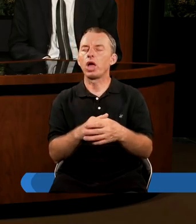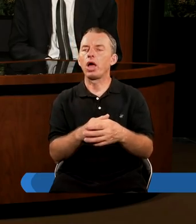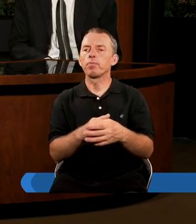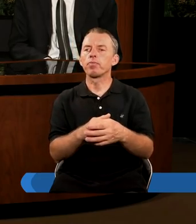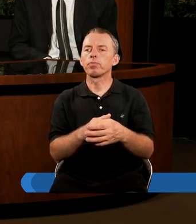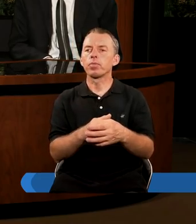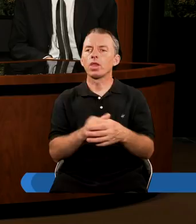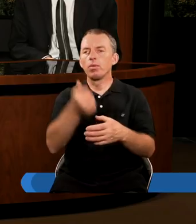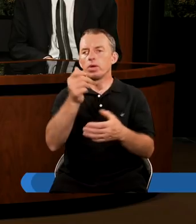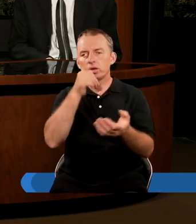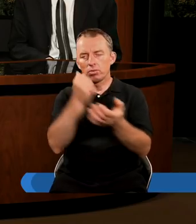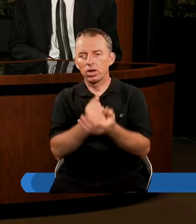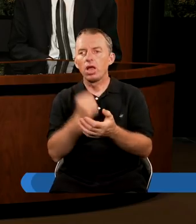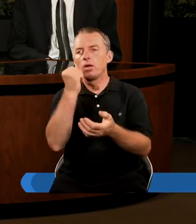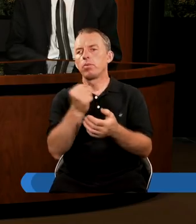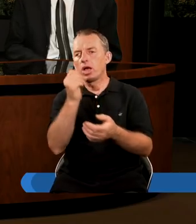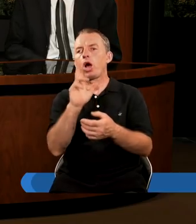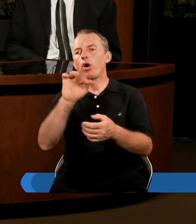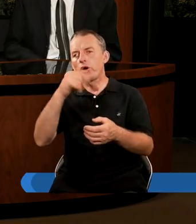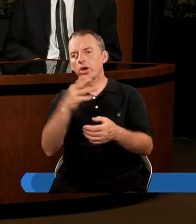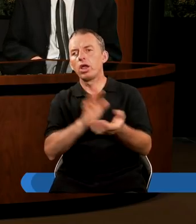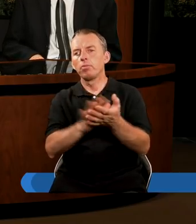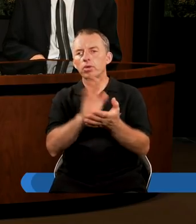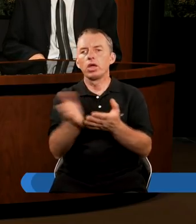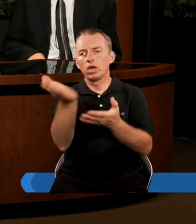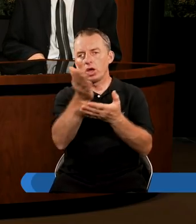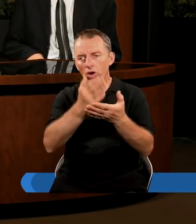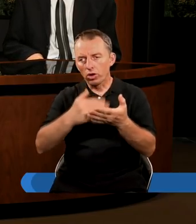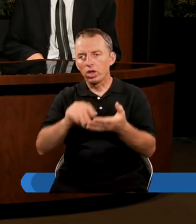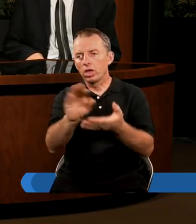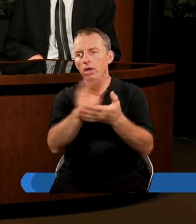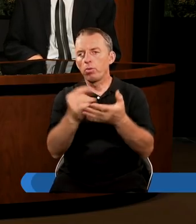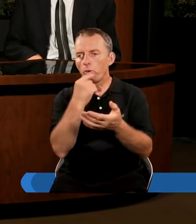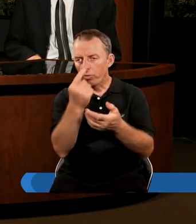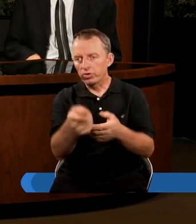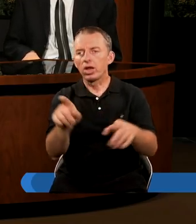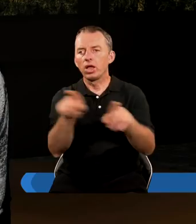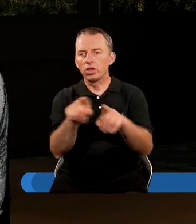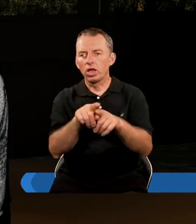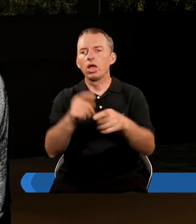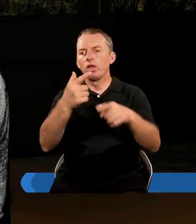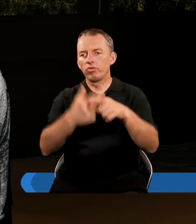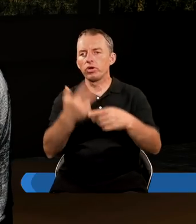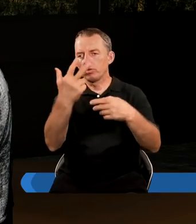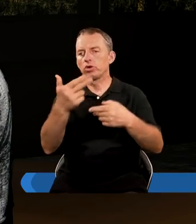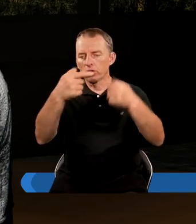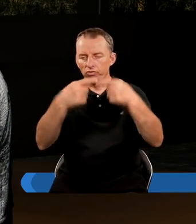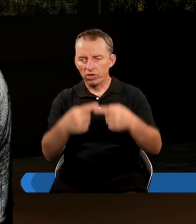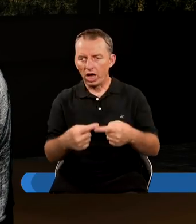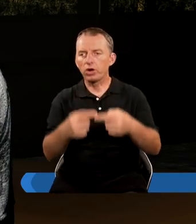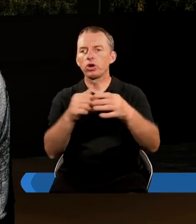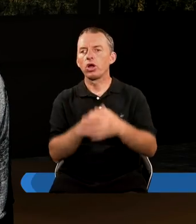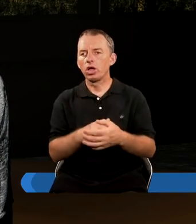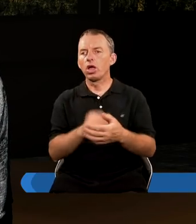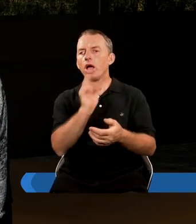W pierwszym liście apostoła Pawła do Koryntian w 15 rozdziale tam jest powiedziane też w 23 wierszu.